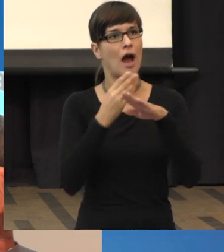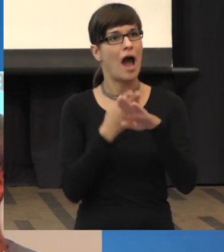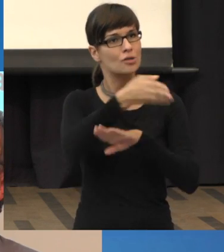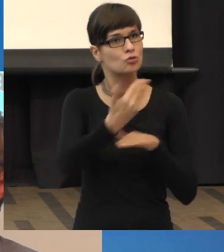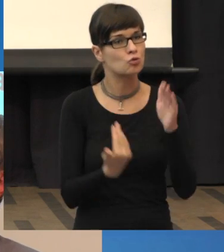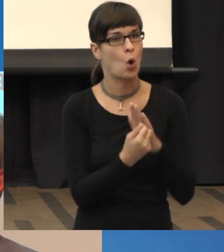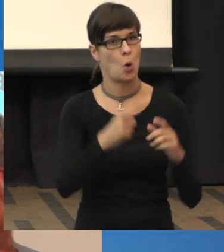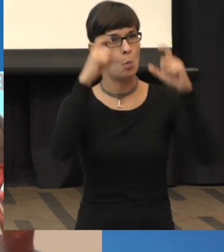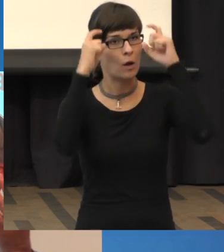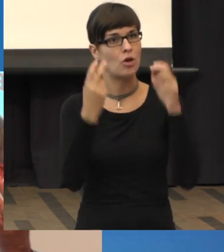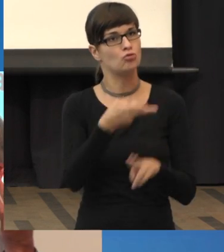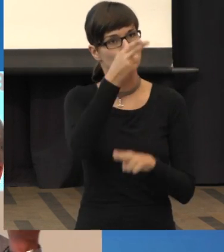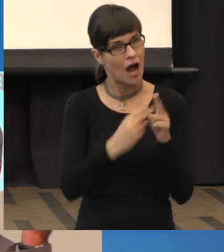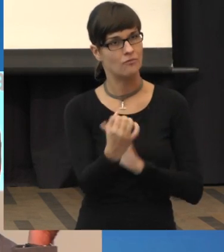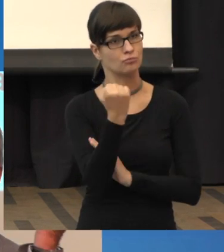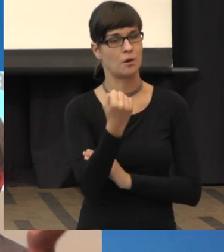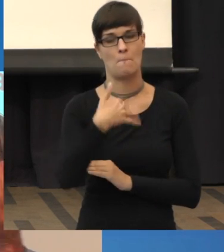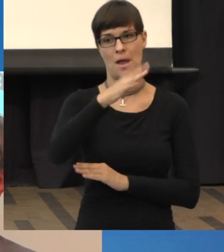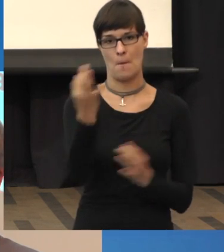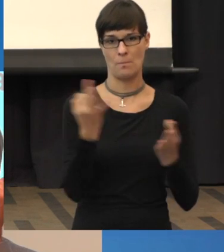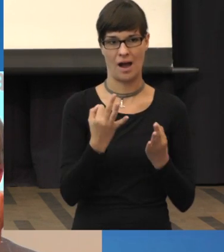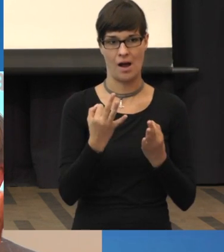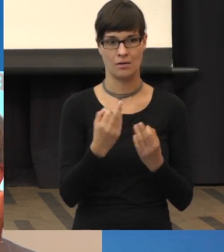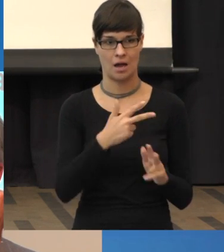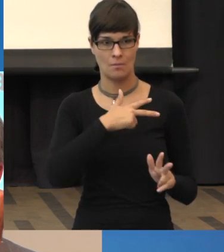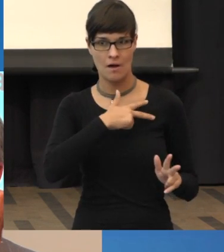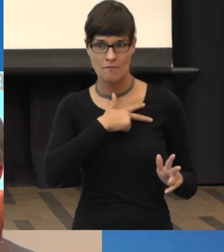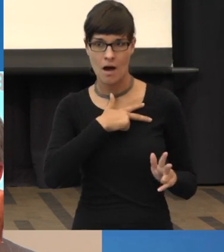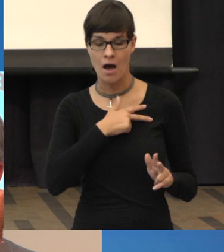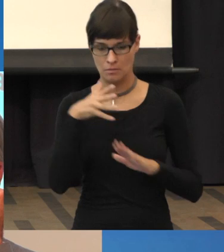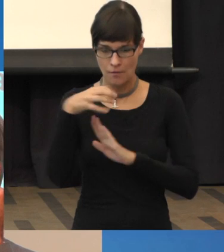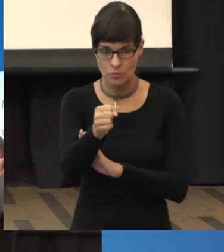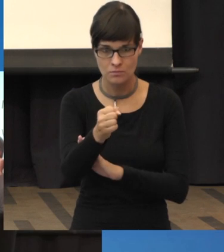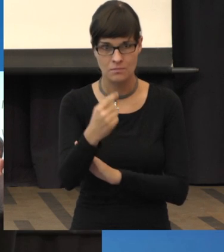Brille stimmt nicht mehr und dann stellt man fest, ach, es liegt gar nicht an der Brille.